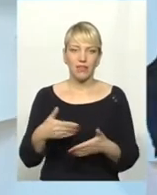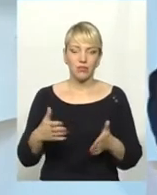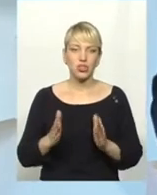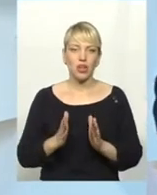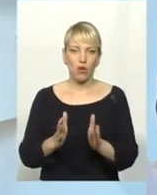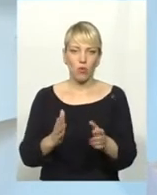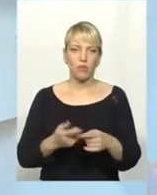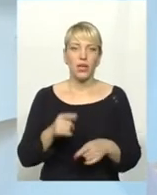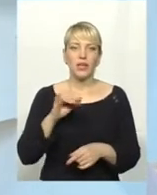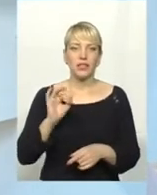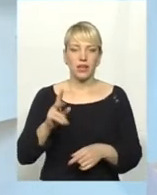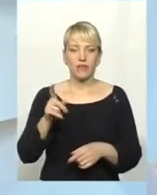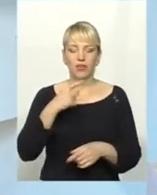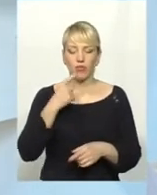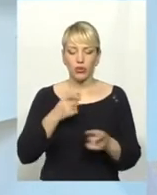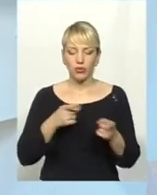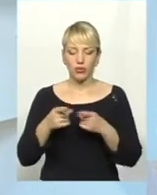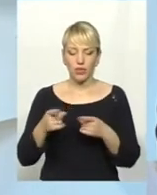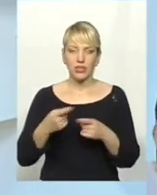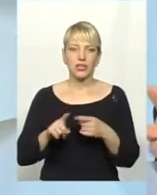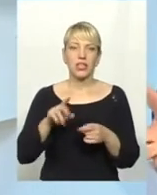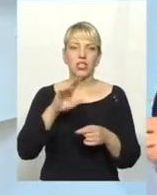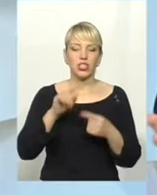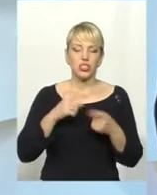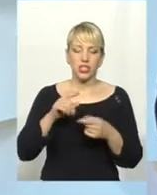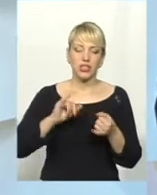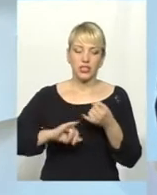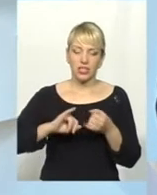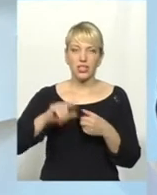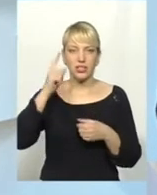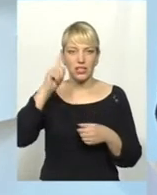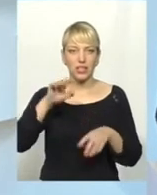готувалися до передачі, далися інтернет, вас зацікавив сифіліс, позбужливого гонорея,